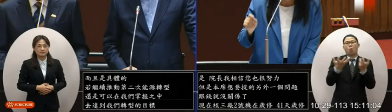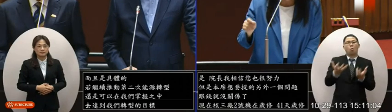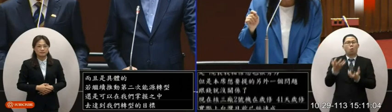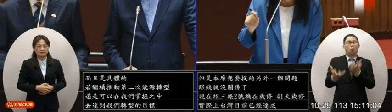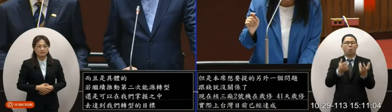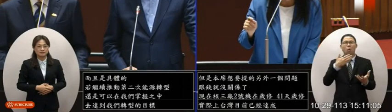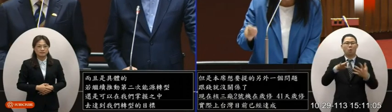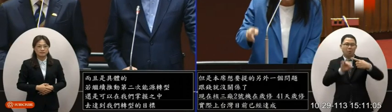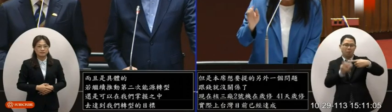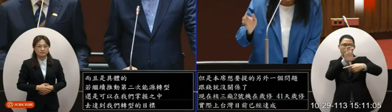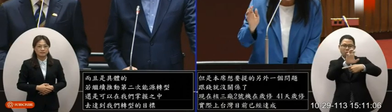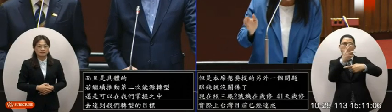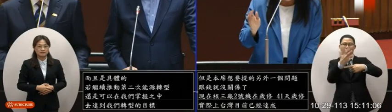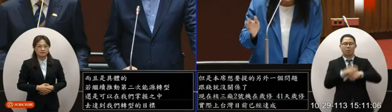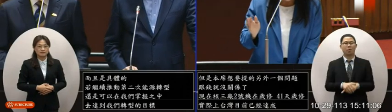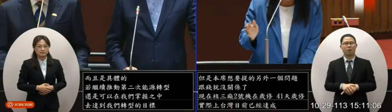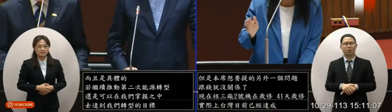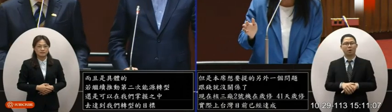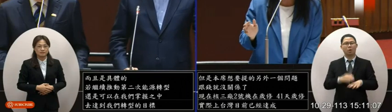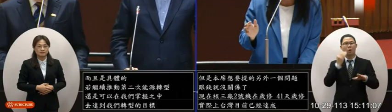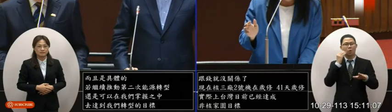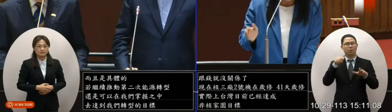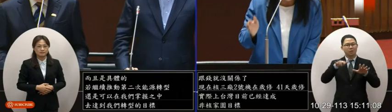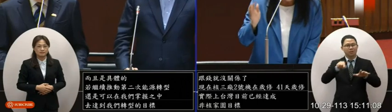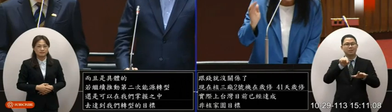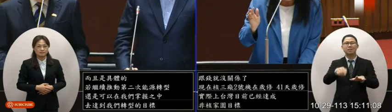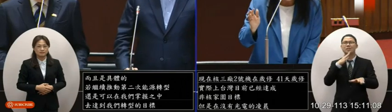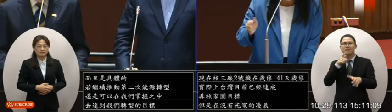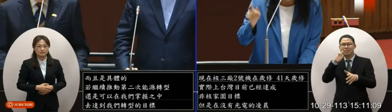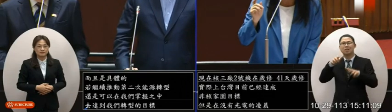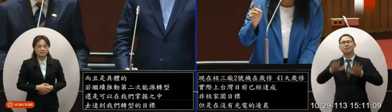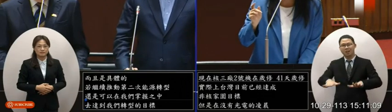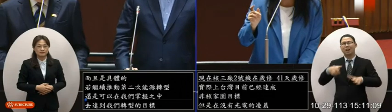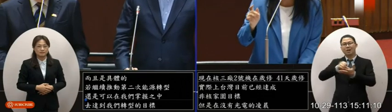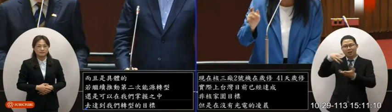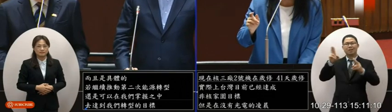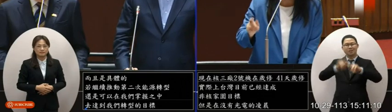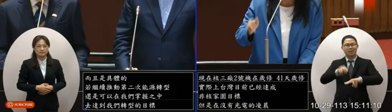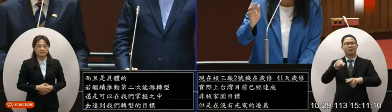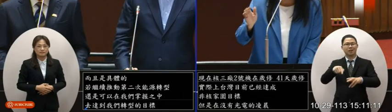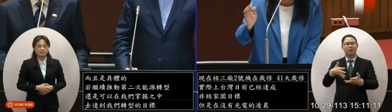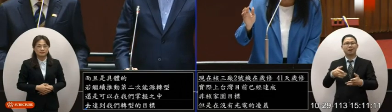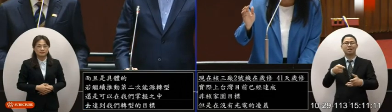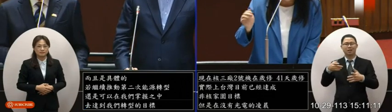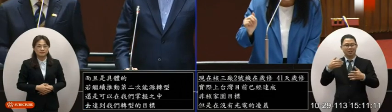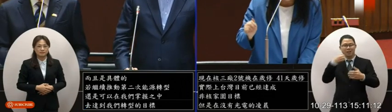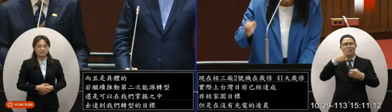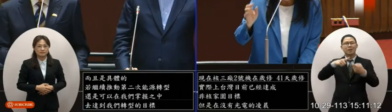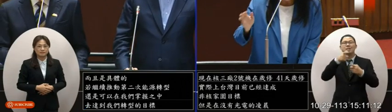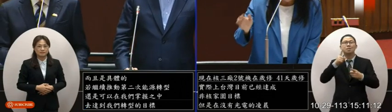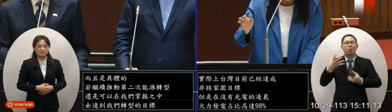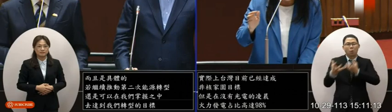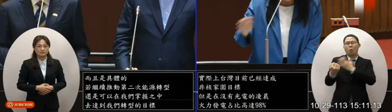達98%與其稱現在是非核家園本席認為喔現在應該叫我們台灣叫火力家